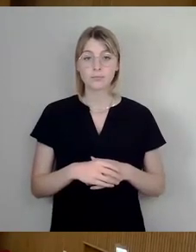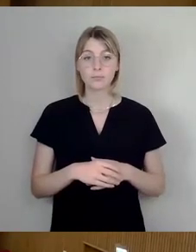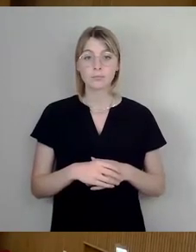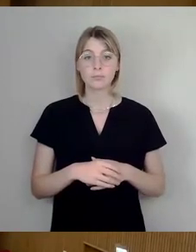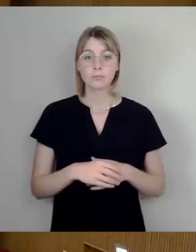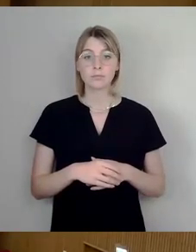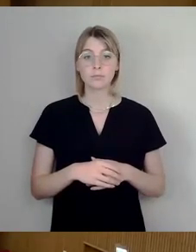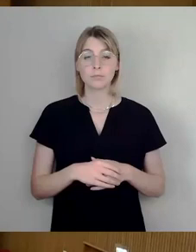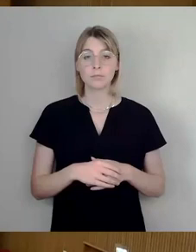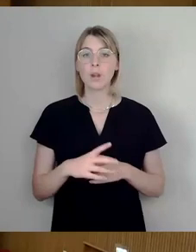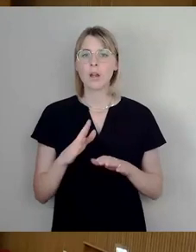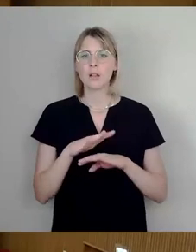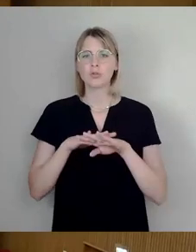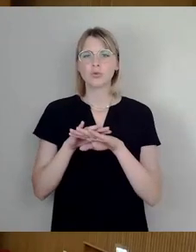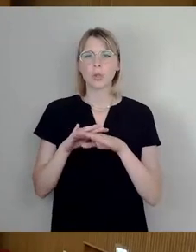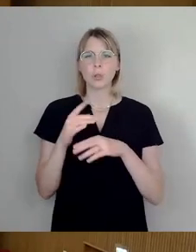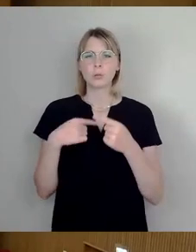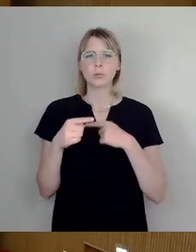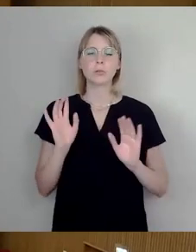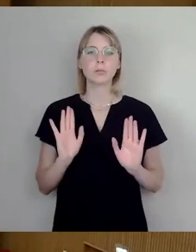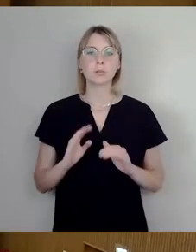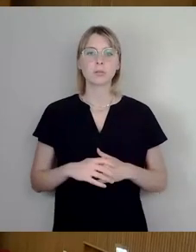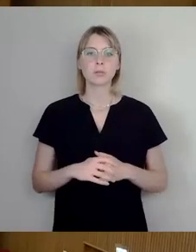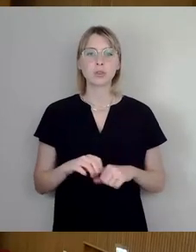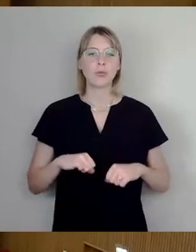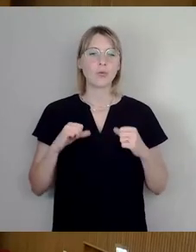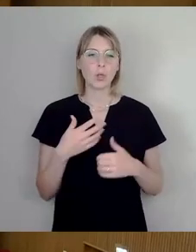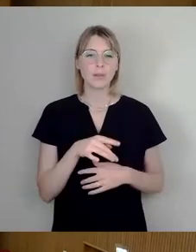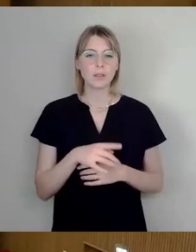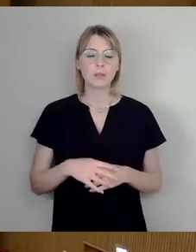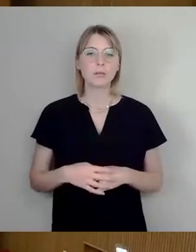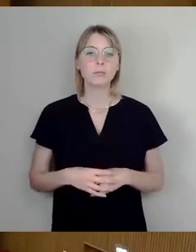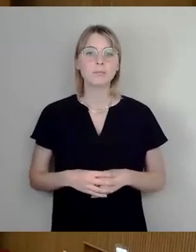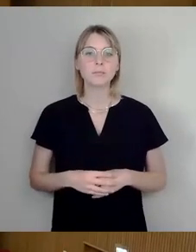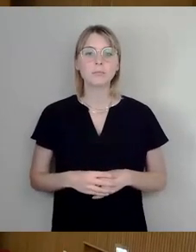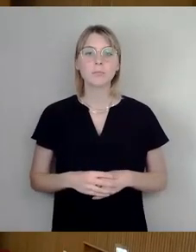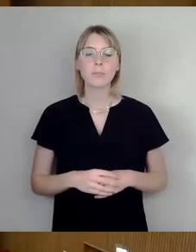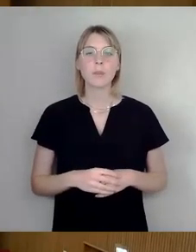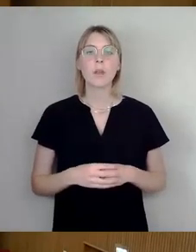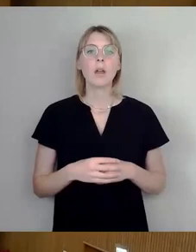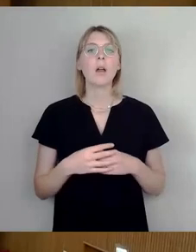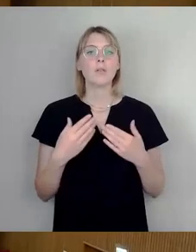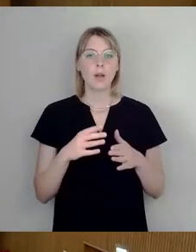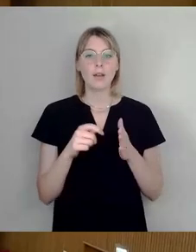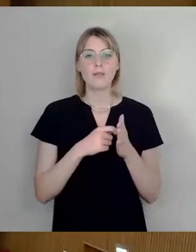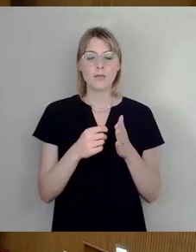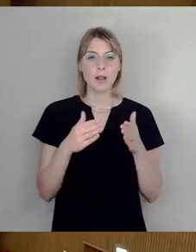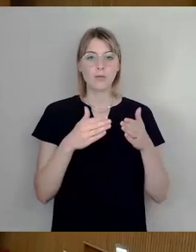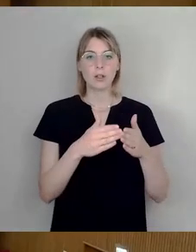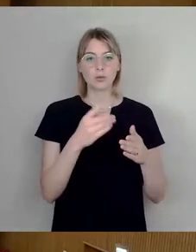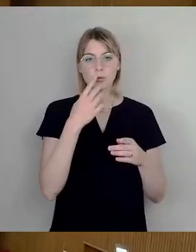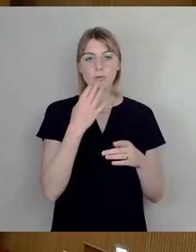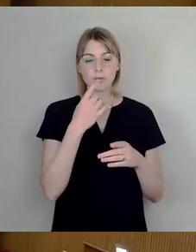Ach nee, Entschuldigung. Wenn ich eins zu früh wäre, normalerweise Freie Wählerfraktion. Wenn nicht gewünscht, würden wir dann